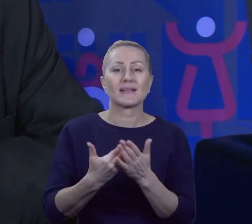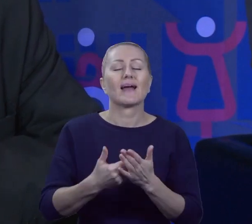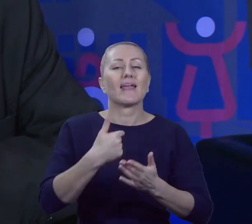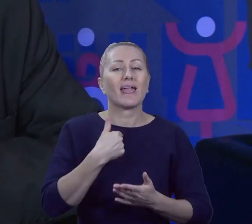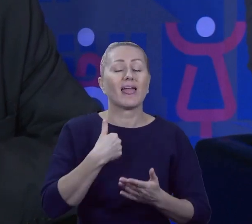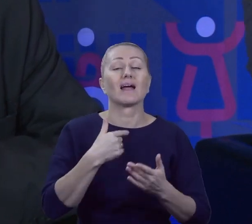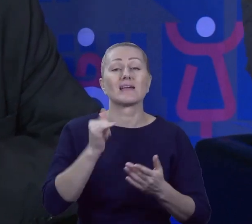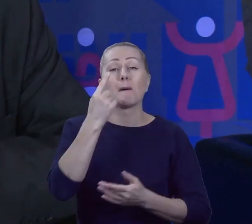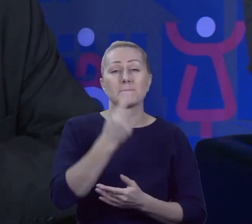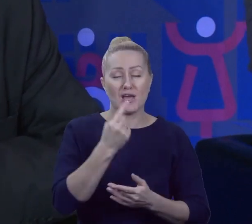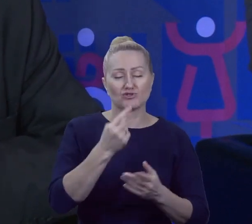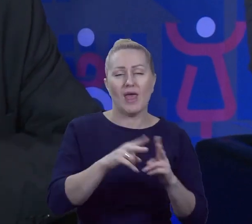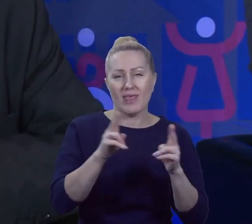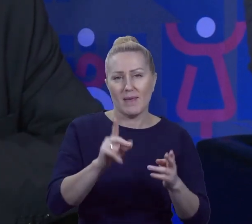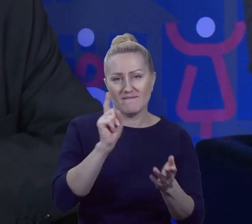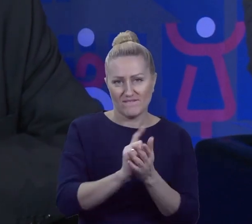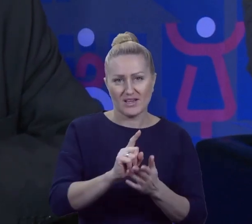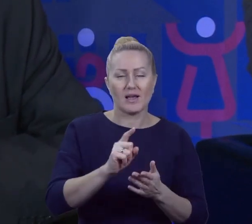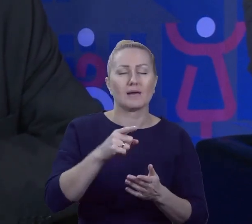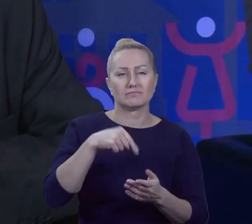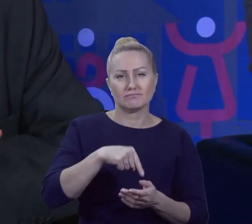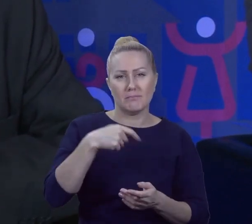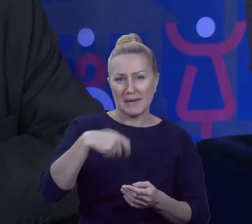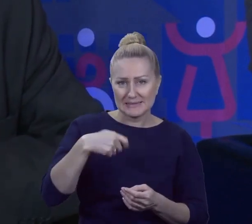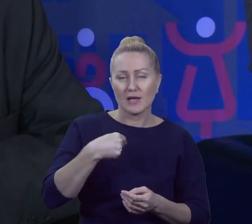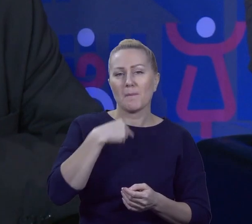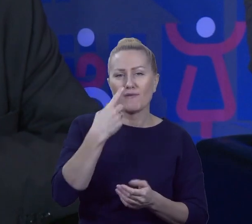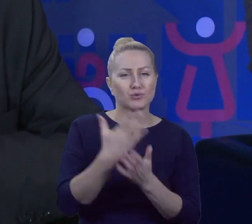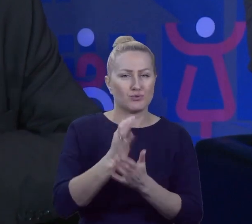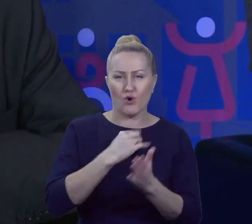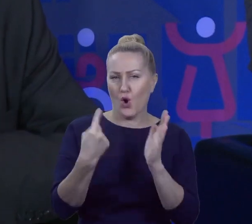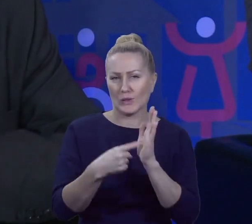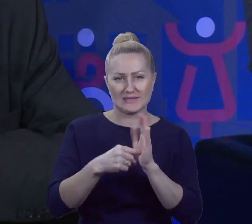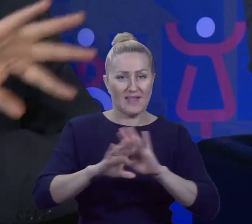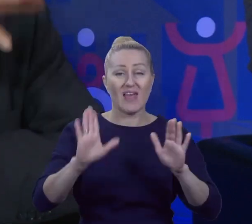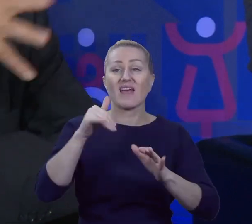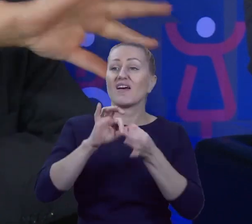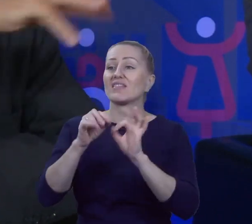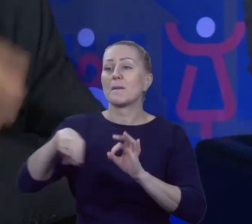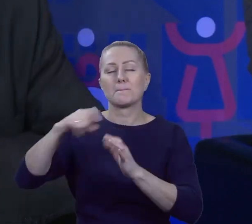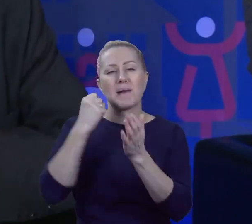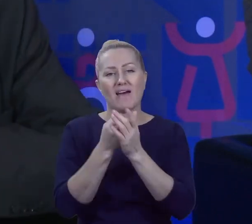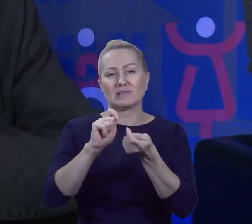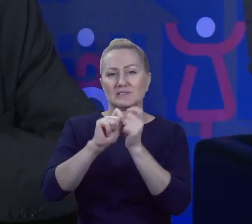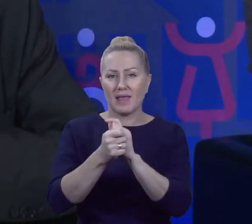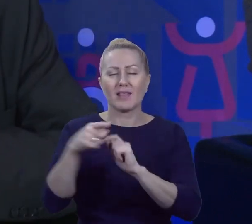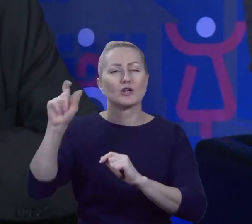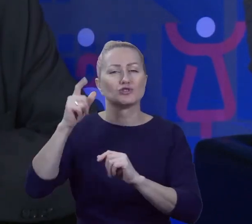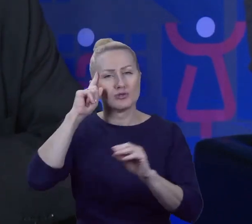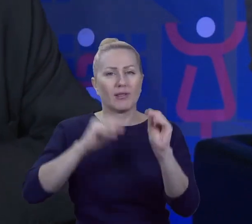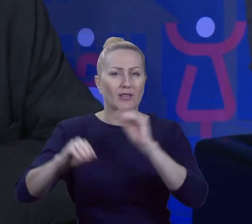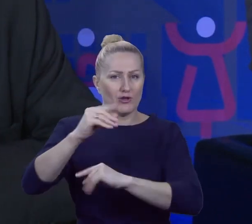w pierwszej turze wygrałem, powiedziałem, to jest moja ostatnia kadencja. Już nawet jak prawo się zmieni, bo tam coś moderno, to